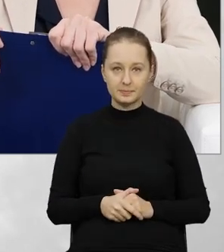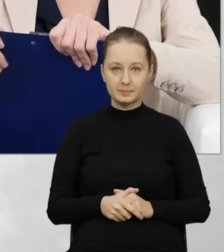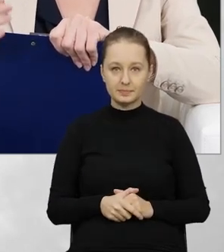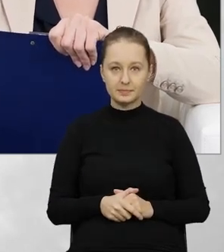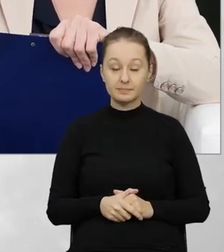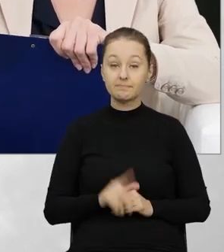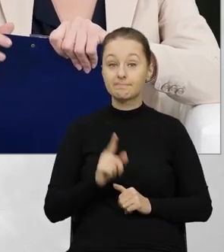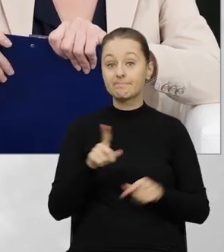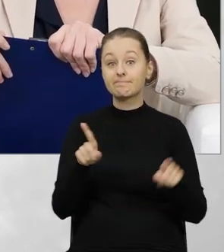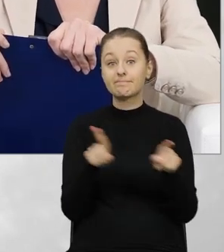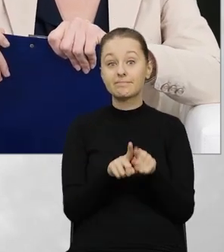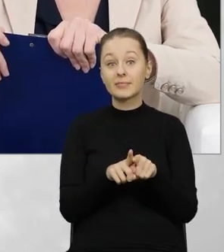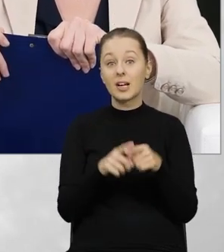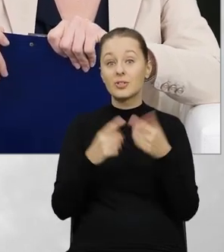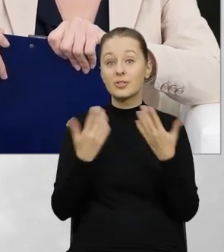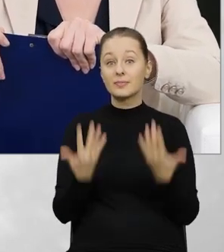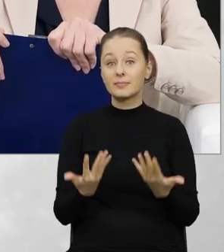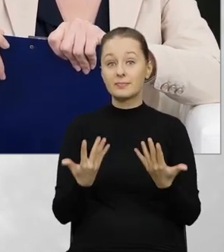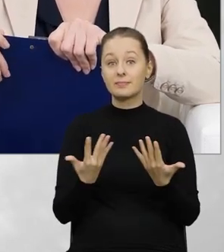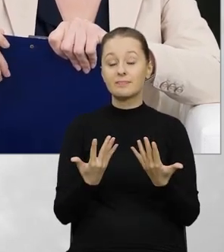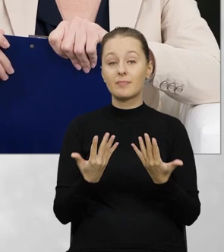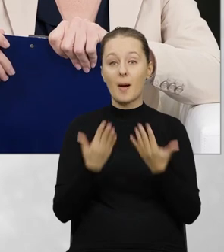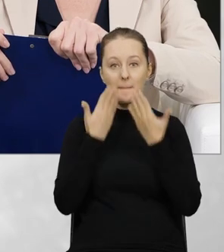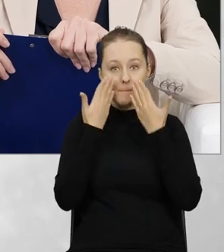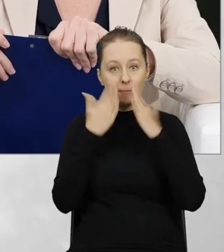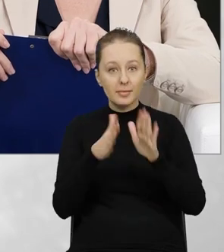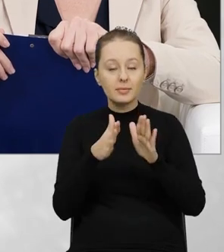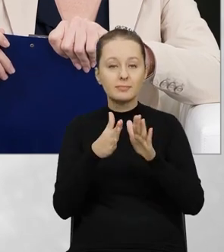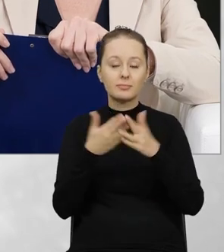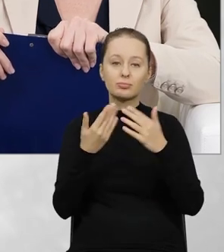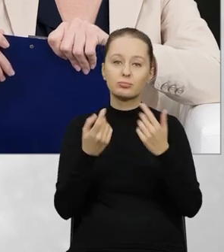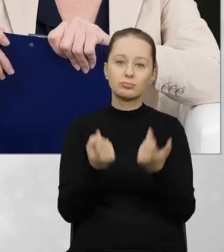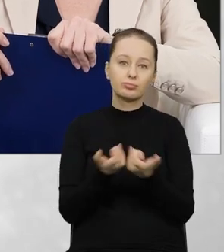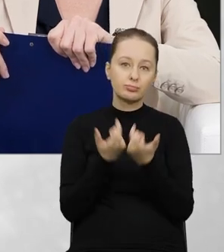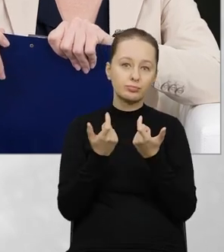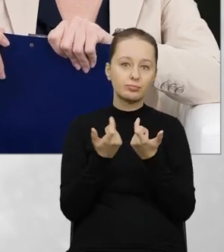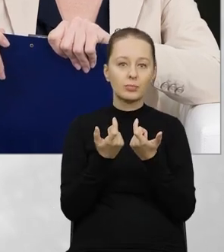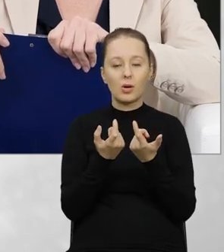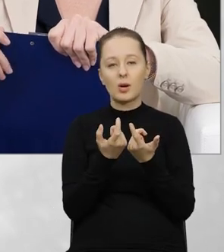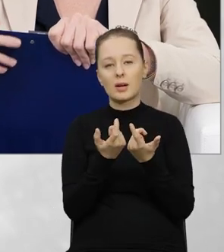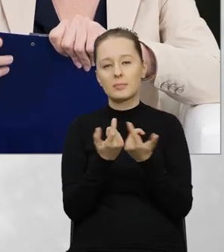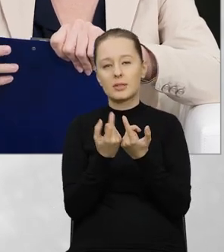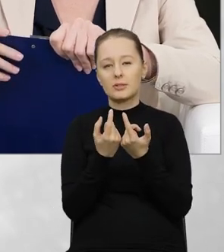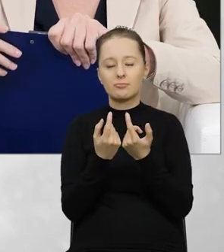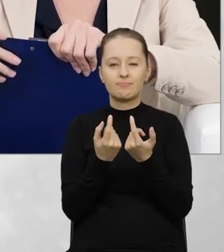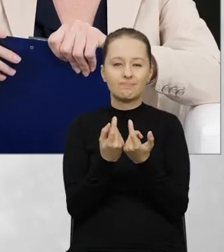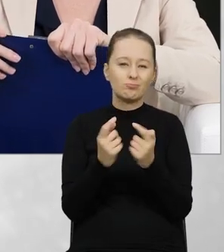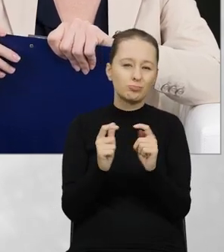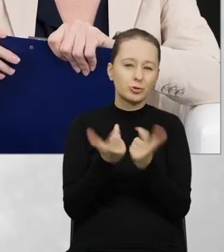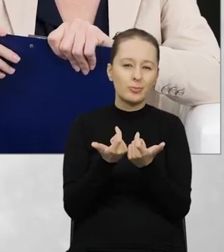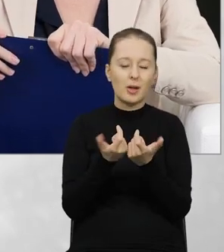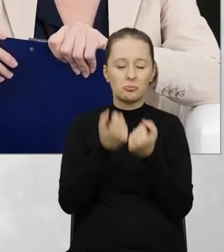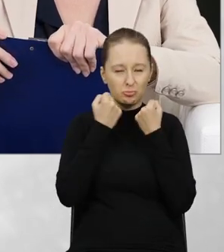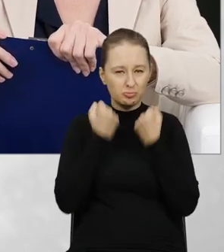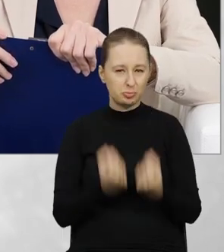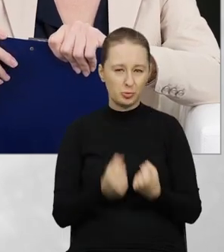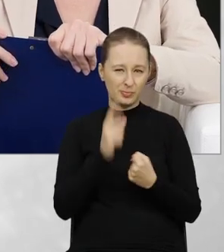No ale oczywiście też mamy do czynienia z ujawnianiem przypadków cięższych, no taki tutaj